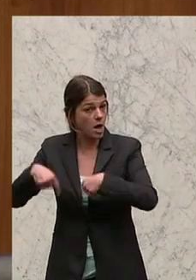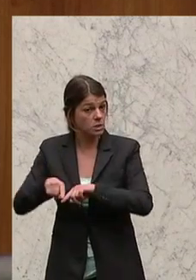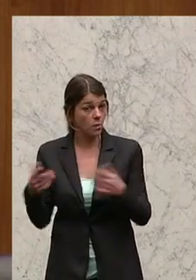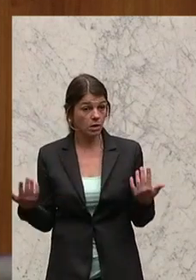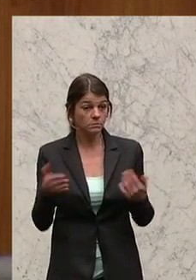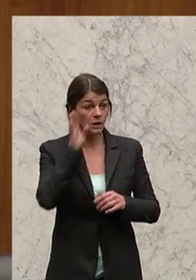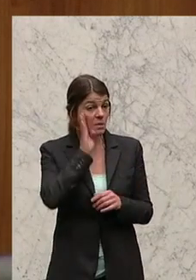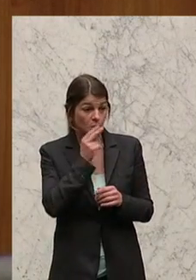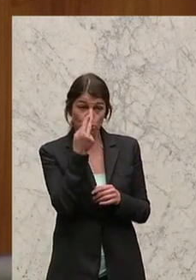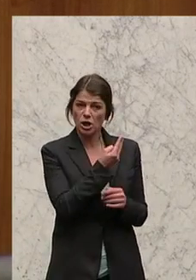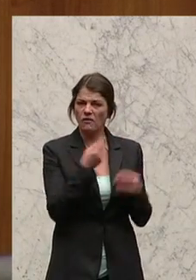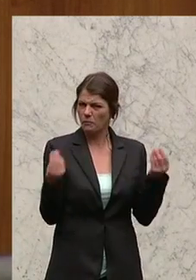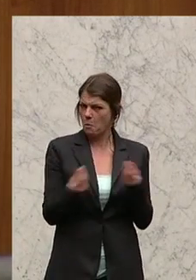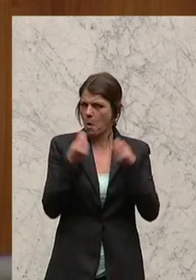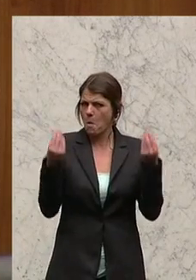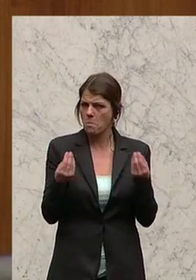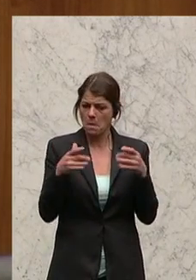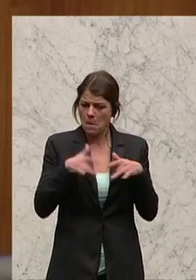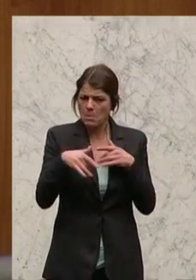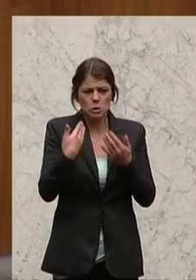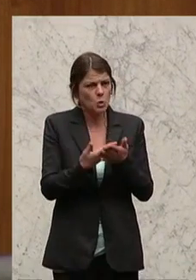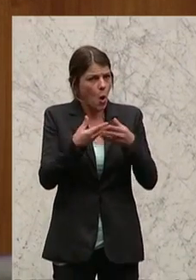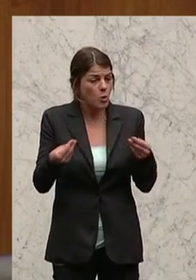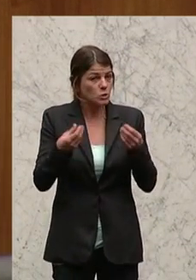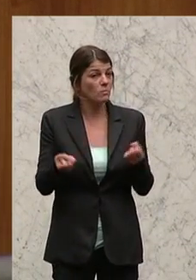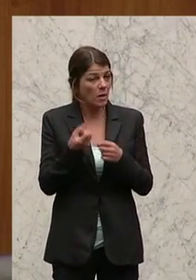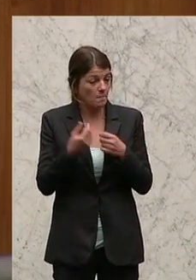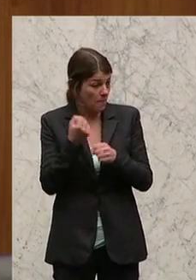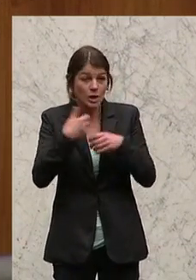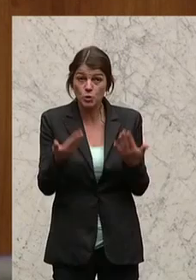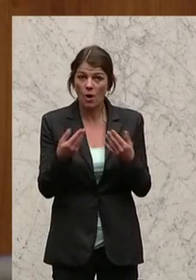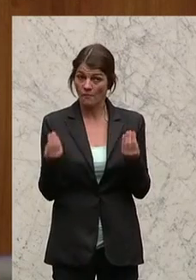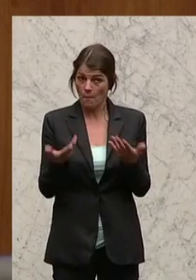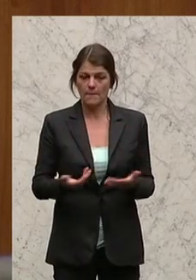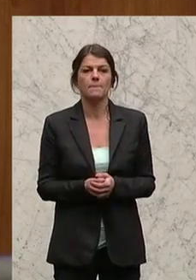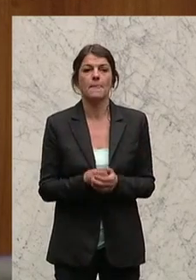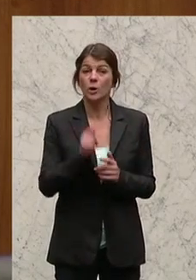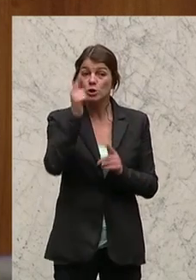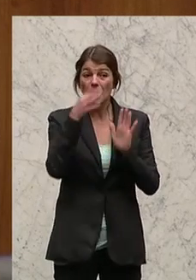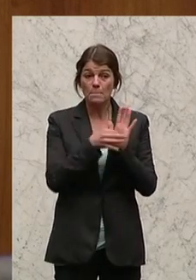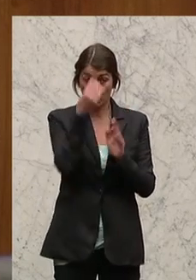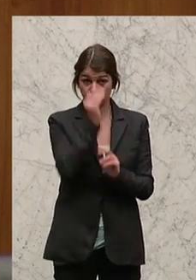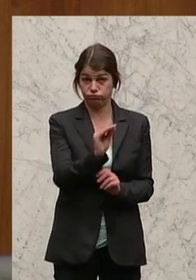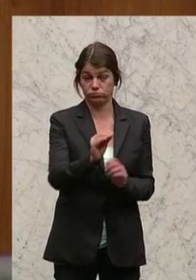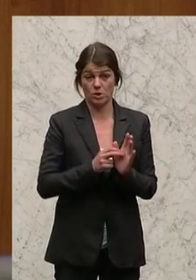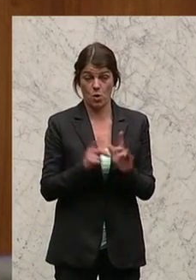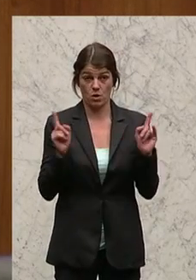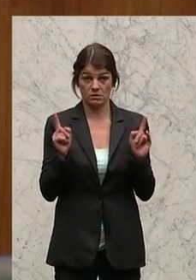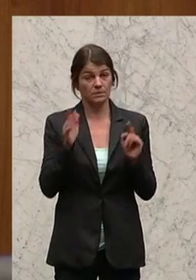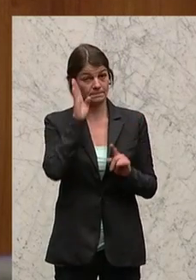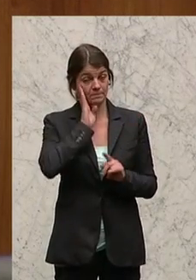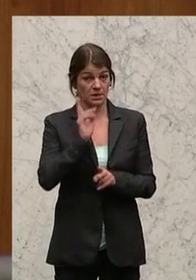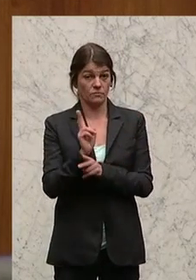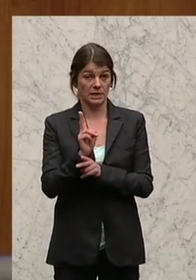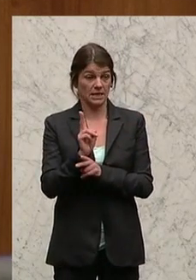warum manche Lösungen so entstehen, wie sie entstehen. Und da zeige ich einen zweiten Punkt dazu. Ich mache Sie darauf aufmerksam,